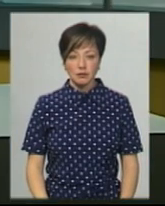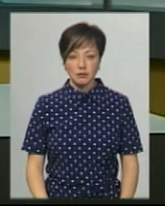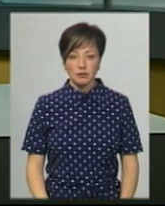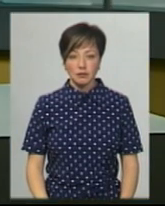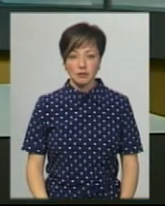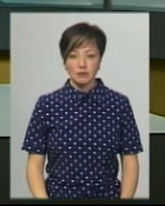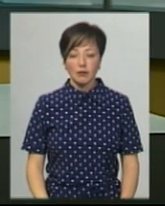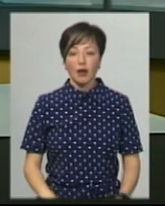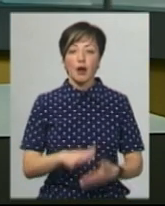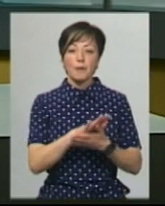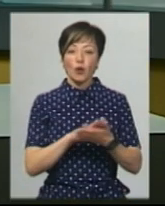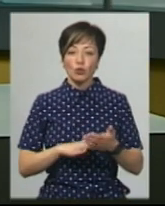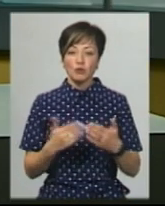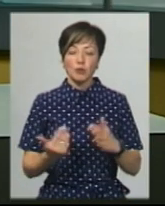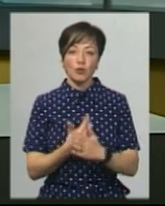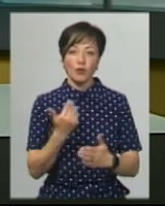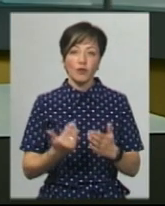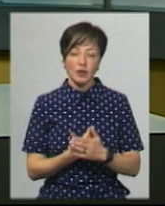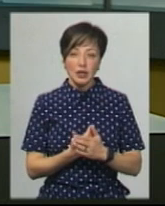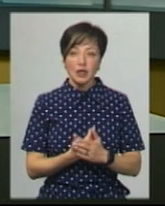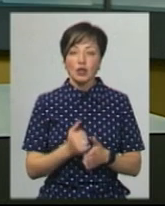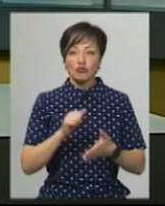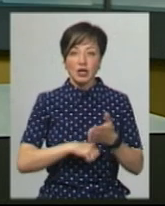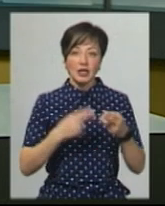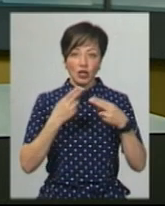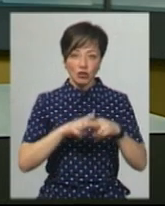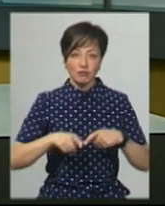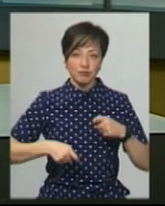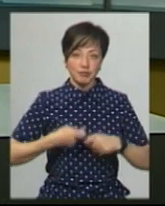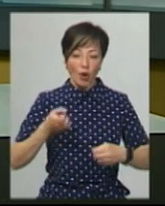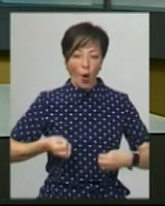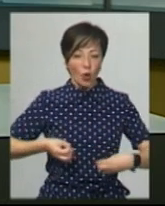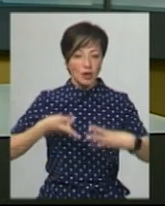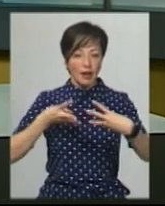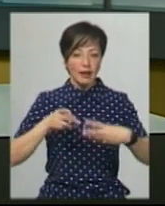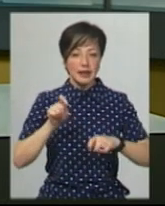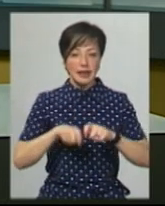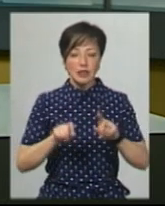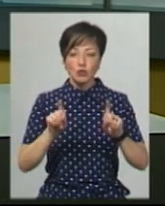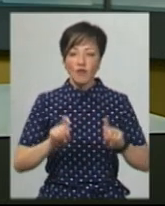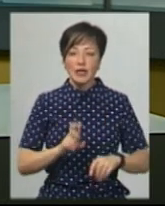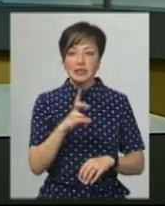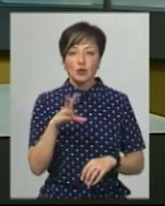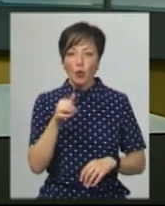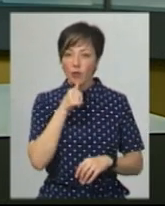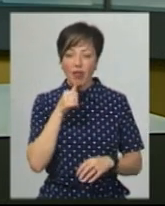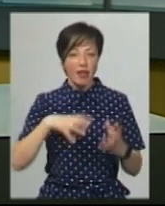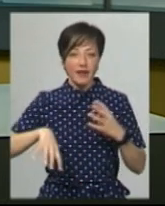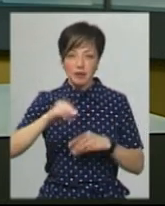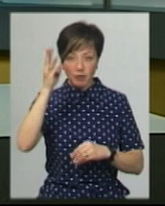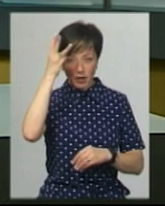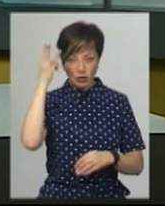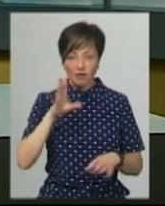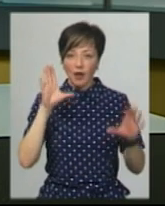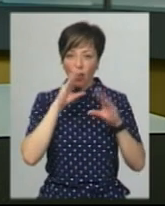Ми продовжуємо наш інформаційний випуск. Через технічний збій онлайн-тестування пробного ЗНО не усім учасникам Хмельниччини